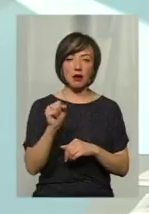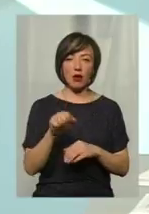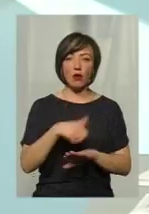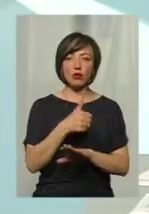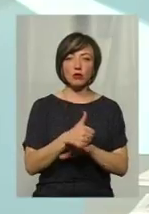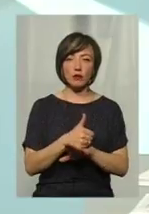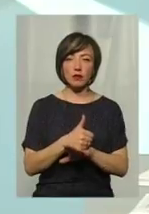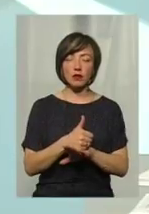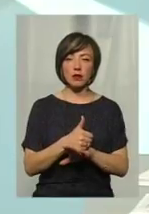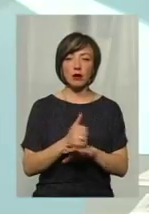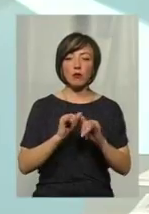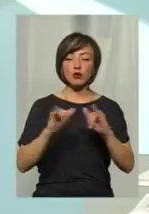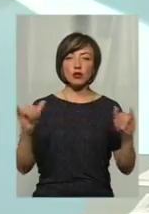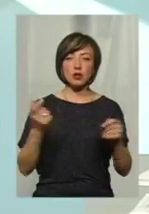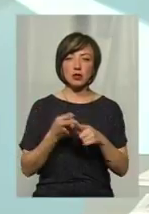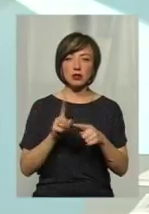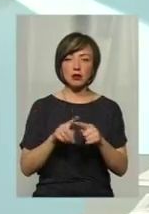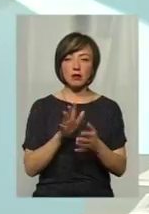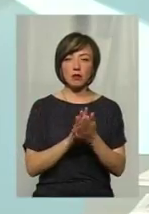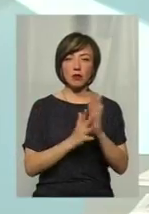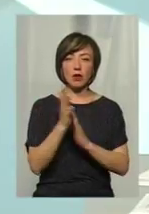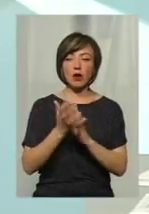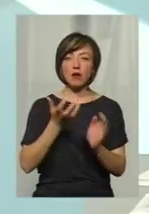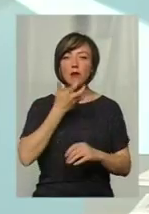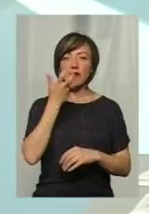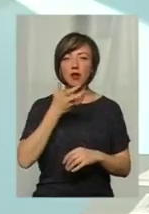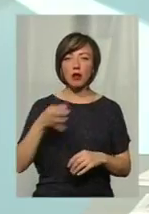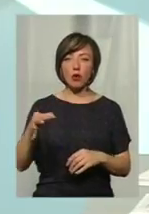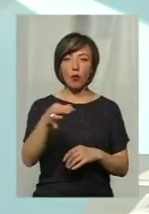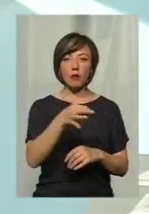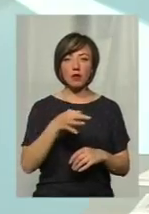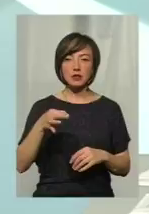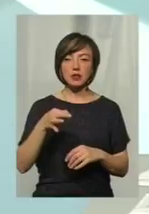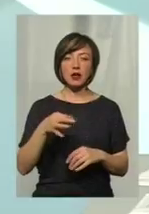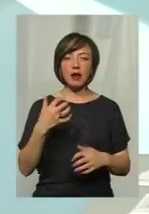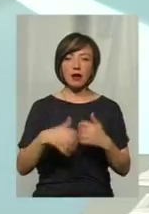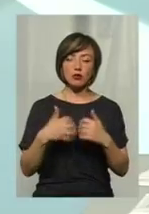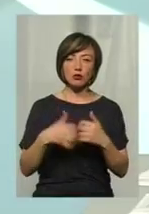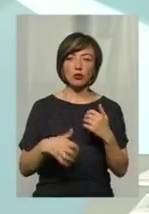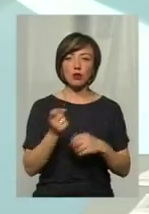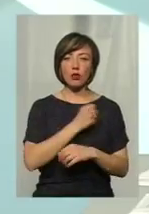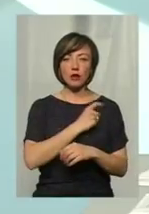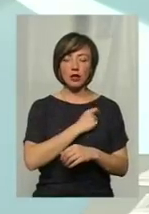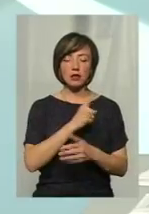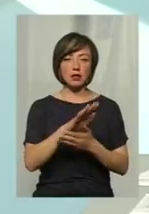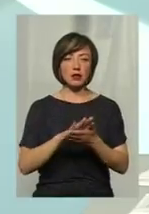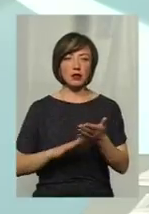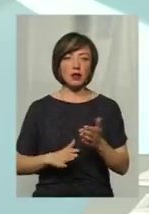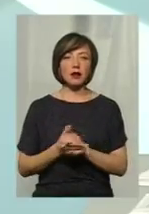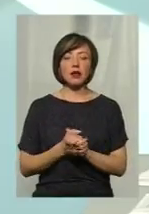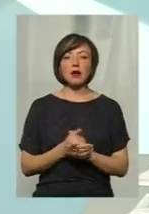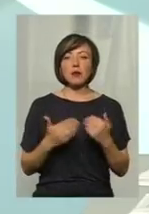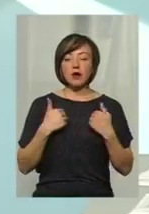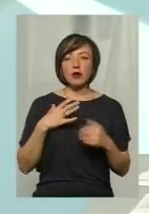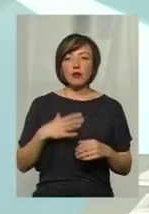Основний реал поширення даного бур'яна – це південні області, такі як Херсонська, Одеська і так далі. От